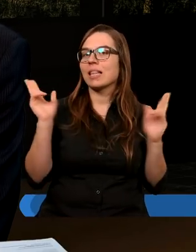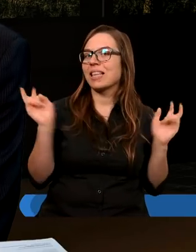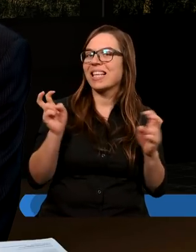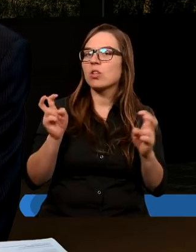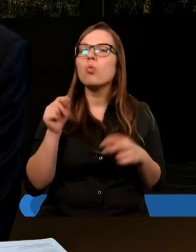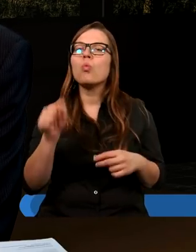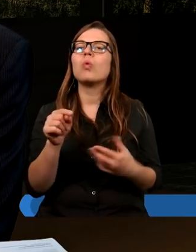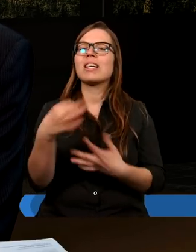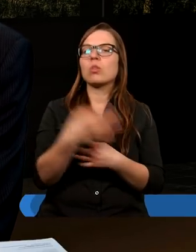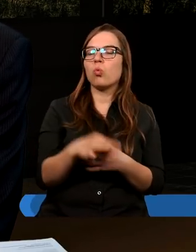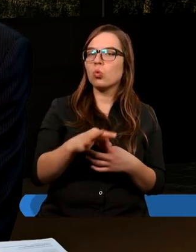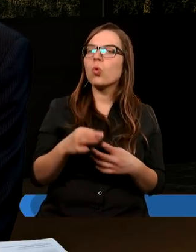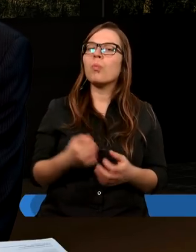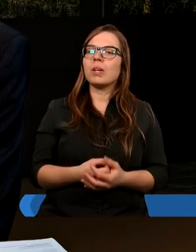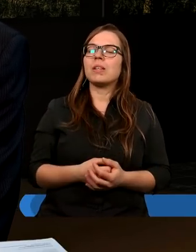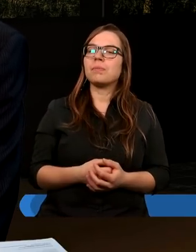tego studium.